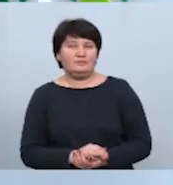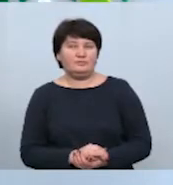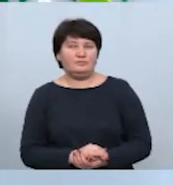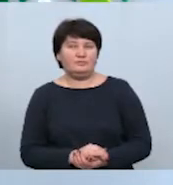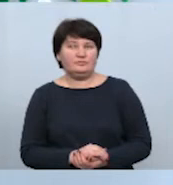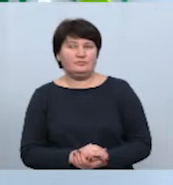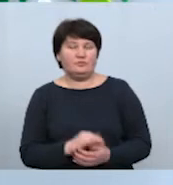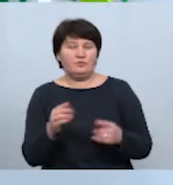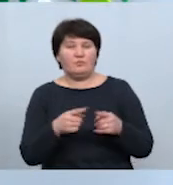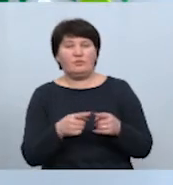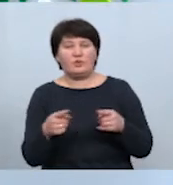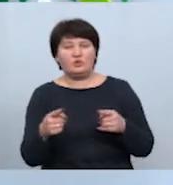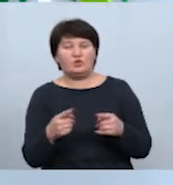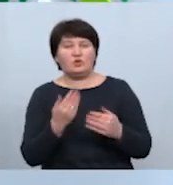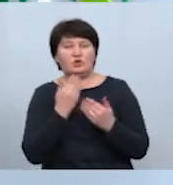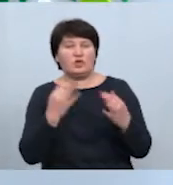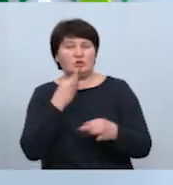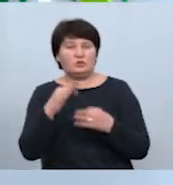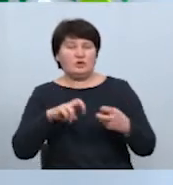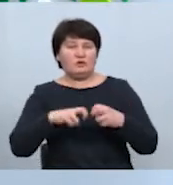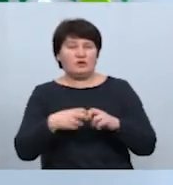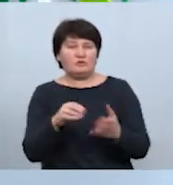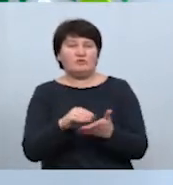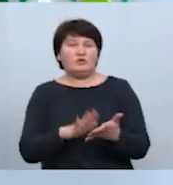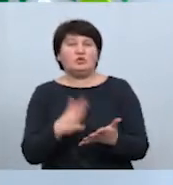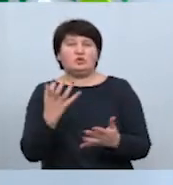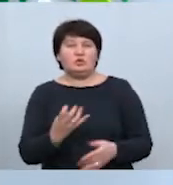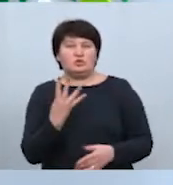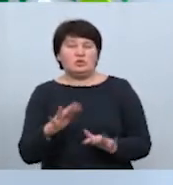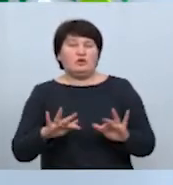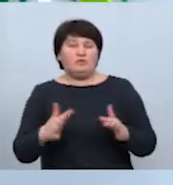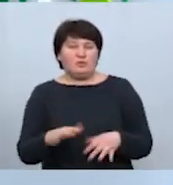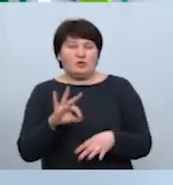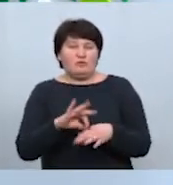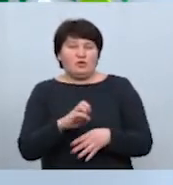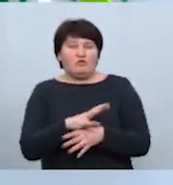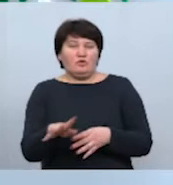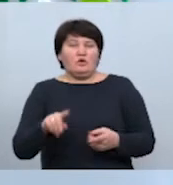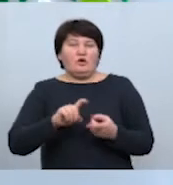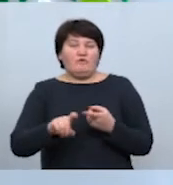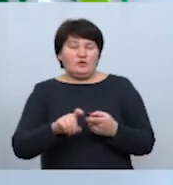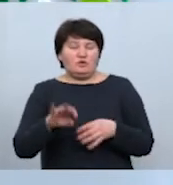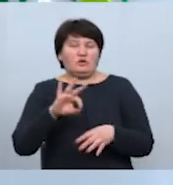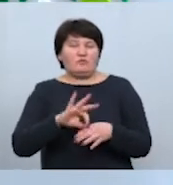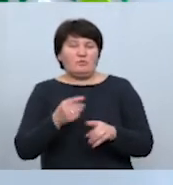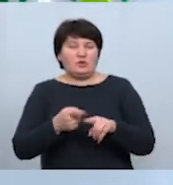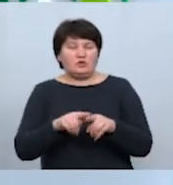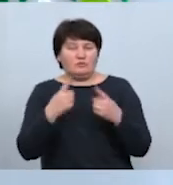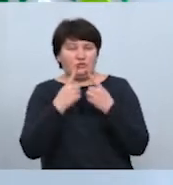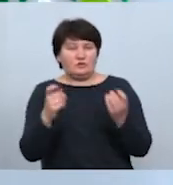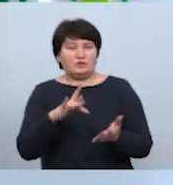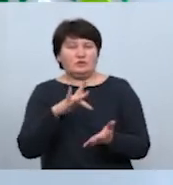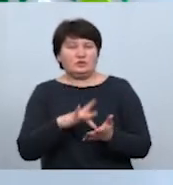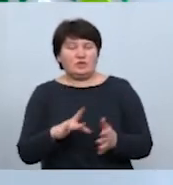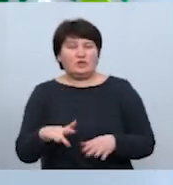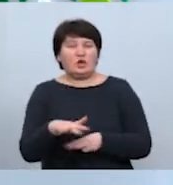Продовж останньої доби на Івано-Франківщині зафіксували ще 4 випадки захворювання на коронавірусну інфекцію. Про це інформує Центр громадського